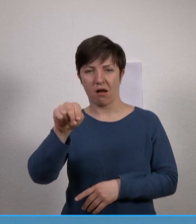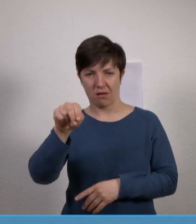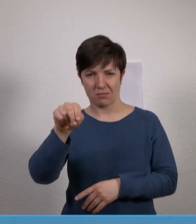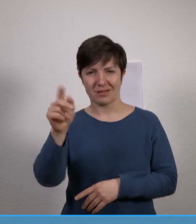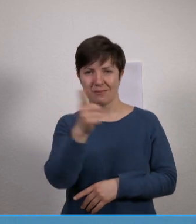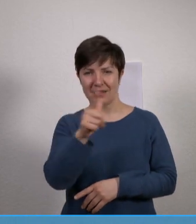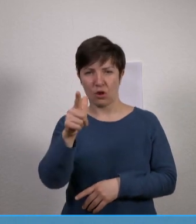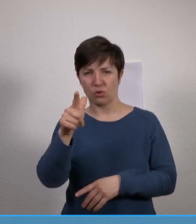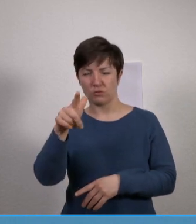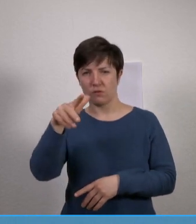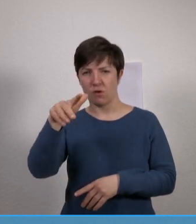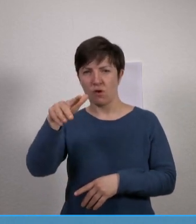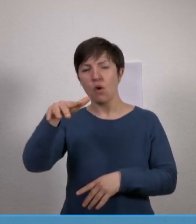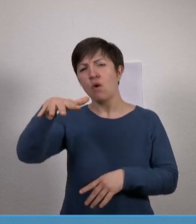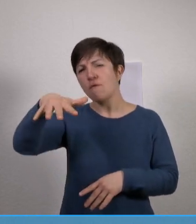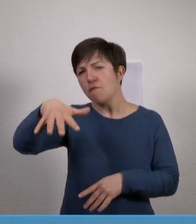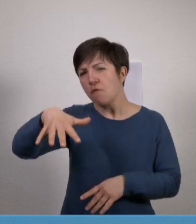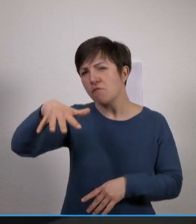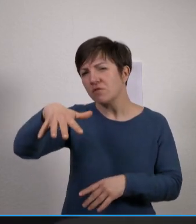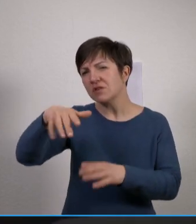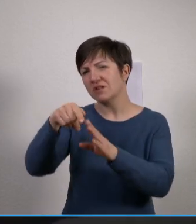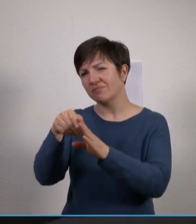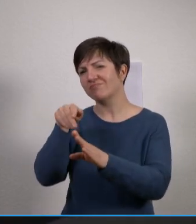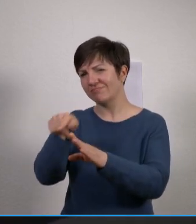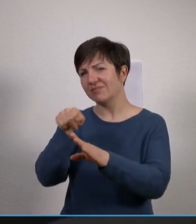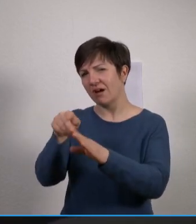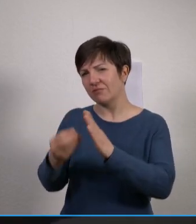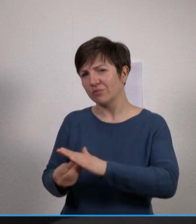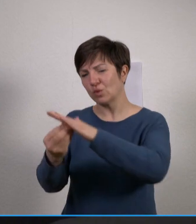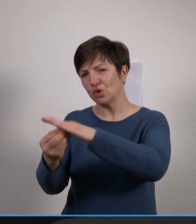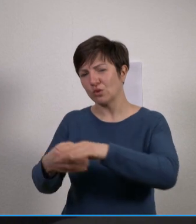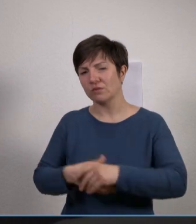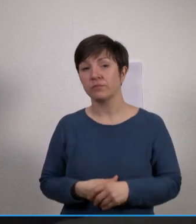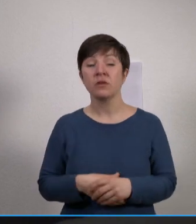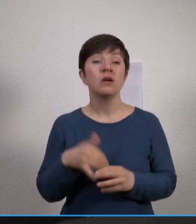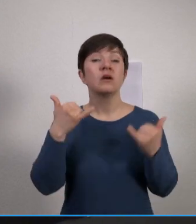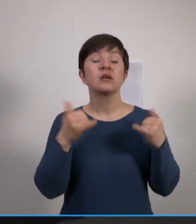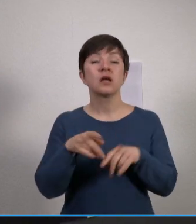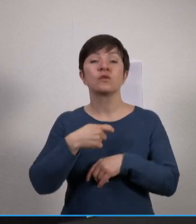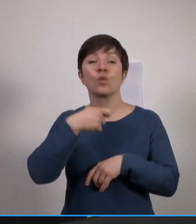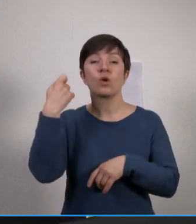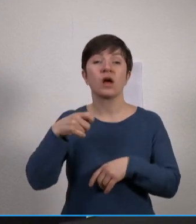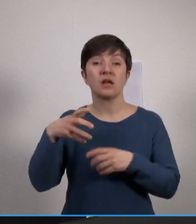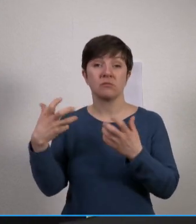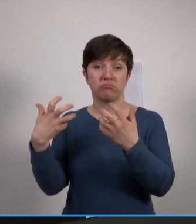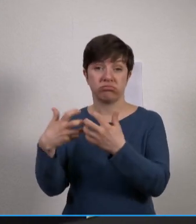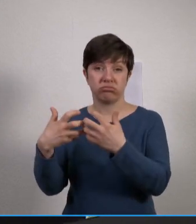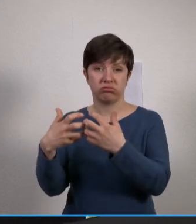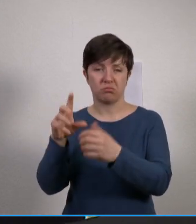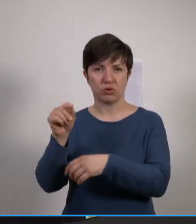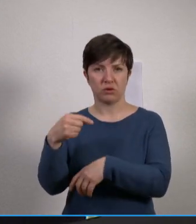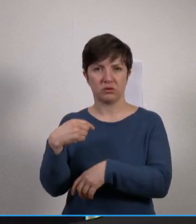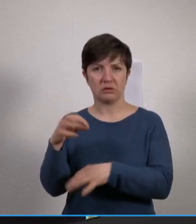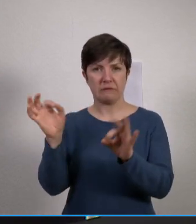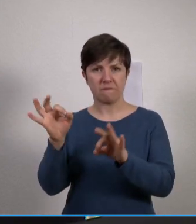Erfahrungen sammeln konnte. Jetzt in dem Ukraine-Krieg kommt ja wahrscheinlich nochmal die auch persönliche Gefahr noch